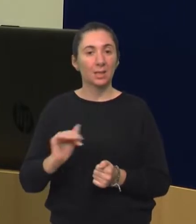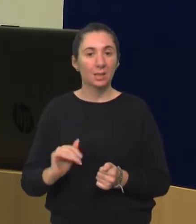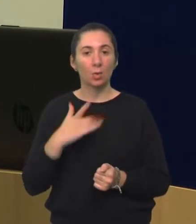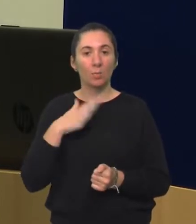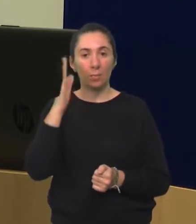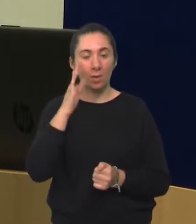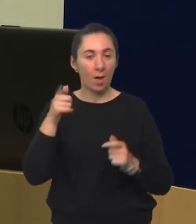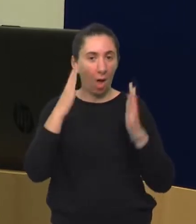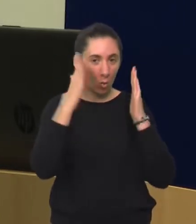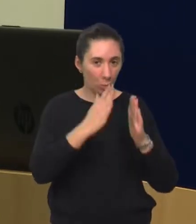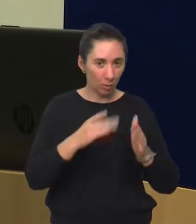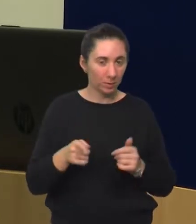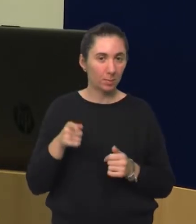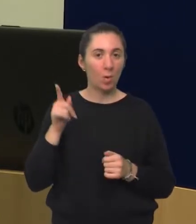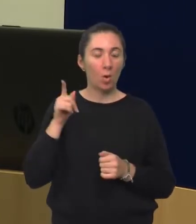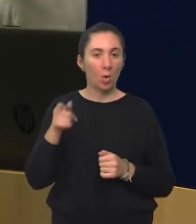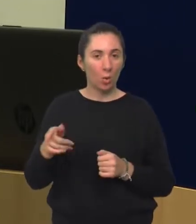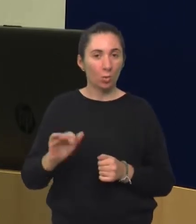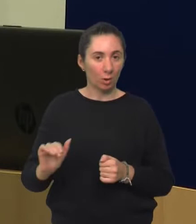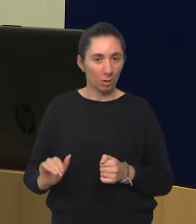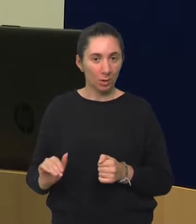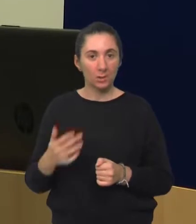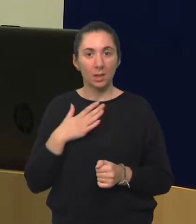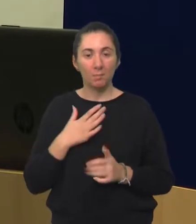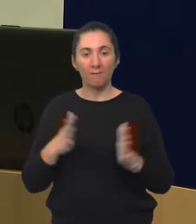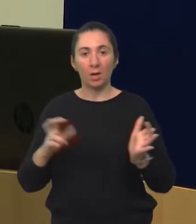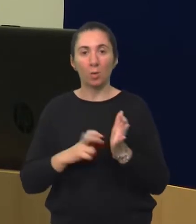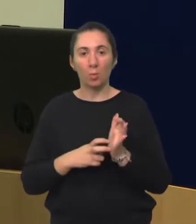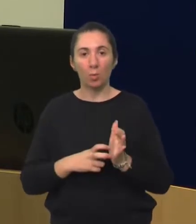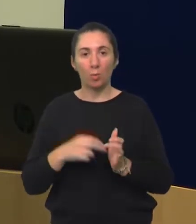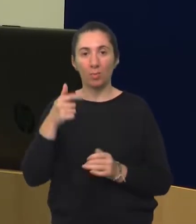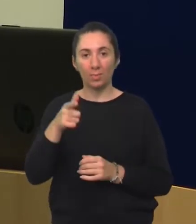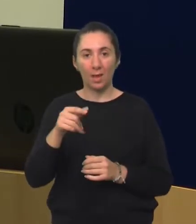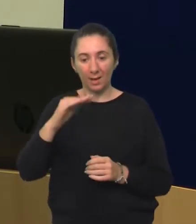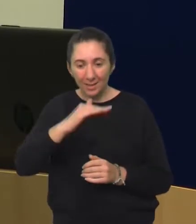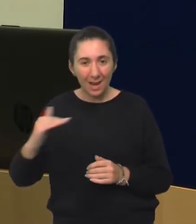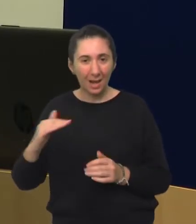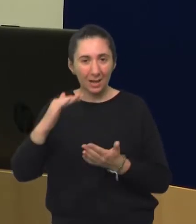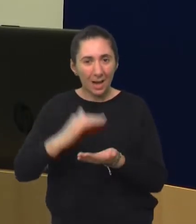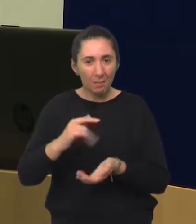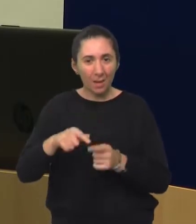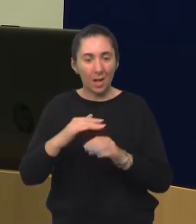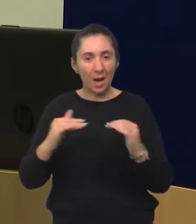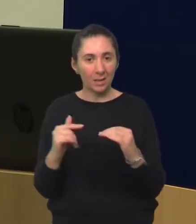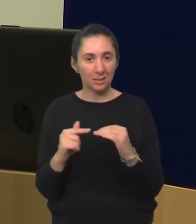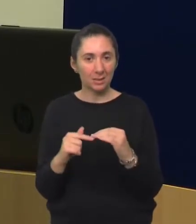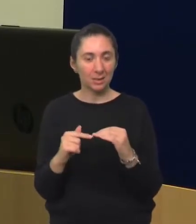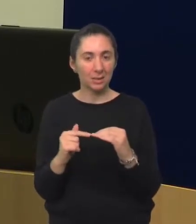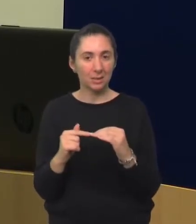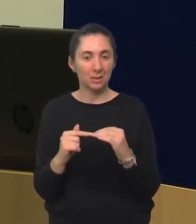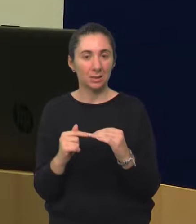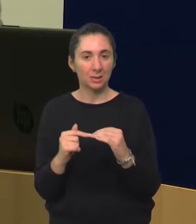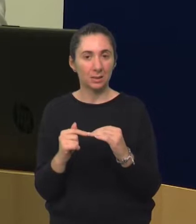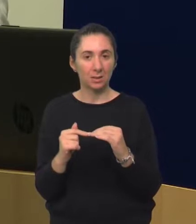imaju poremeće za autističnog spektra, oni imaju velike probleme već na ovoj najnižoj razini i